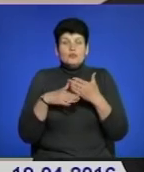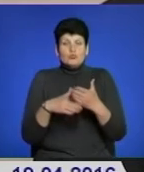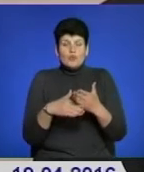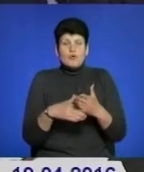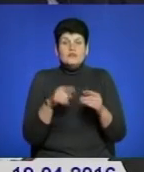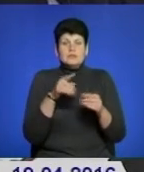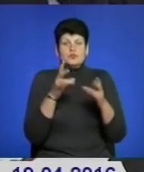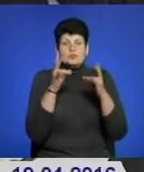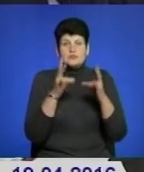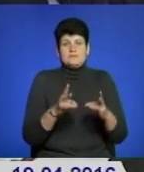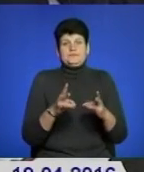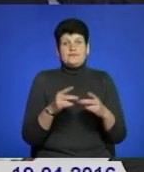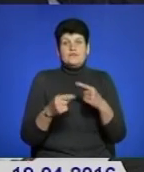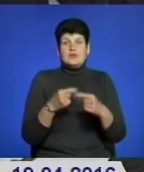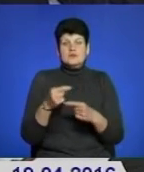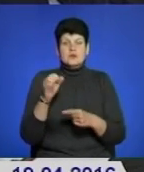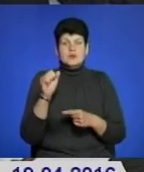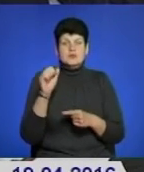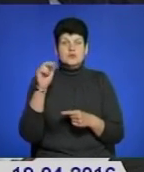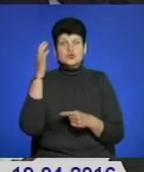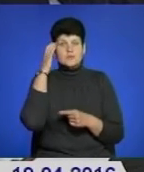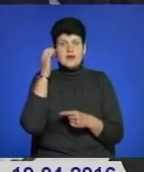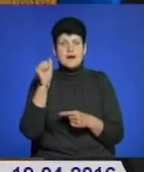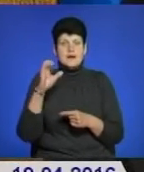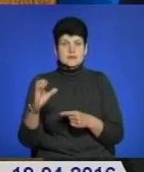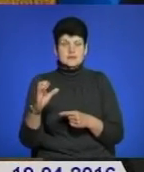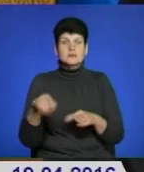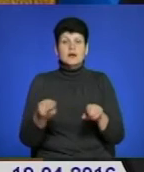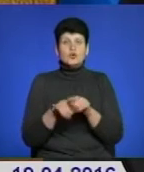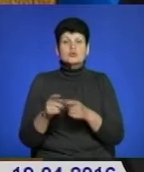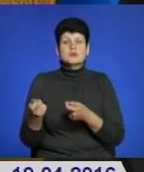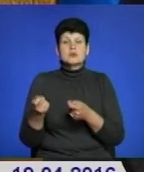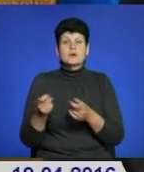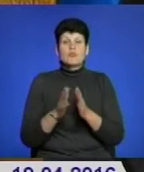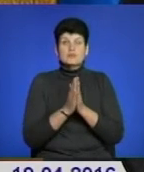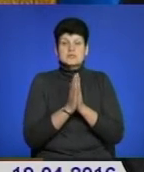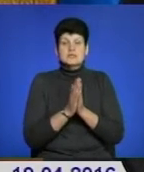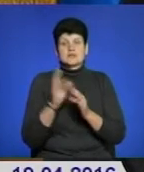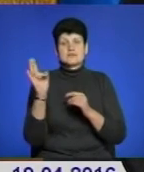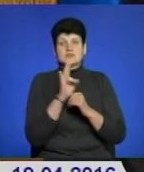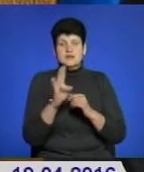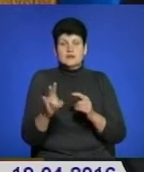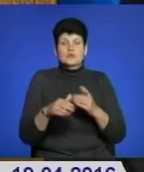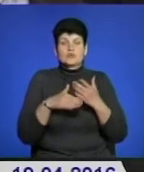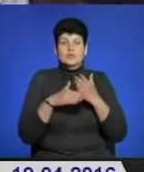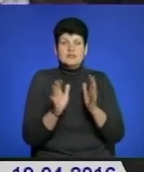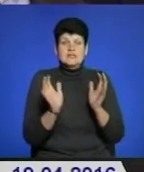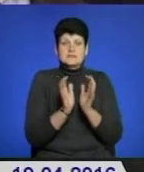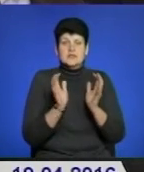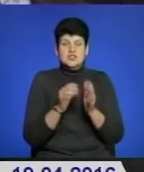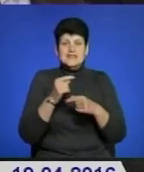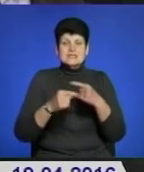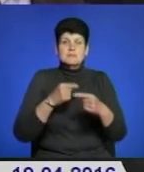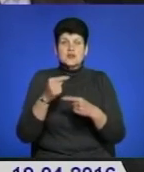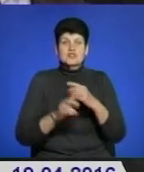внаслідок аварії на АЕС. А науковці Державного архіву закликалися ще на служителів сприяти збереженню документальної спадщини діяльності церков